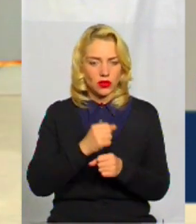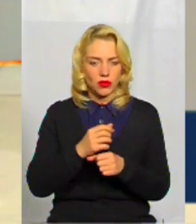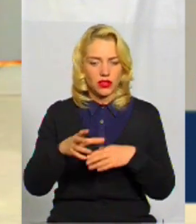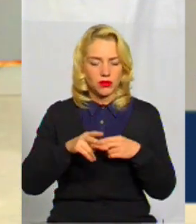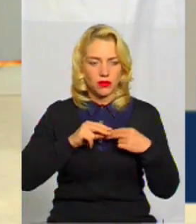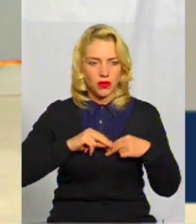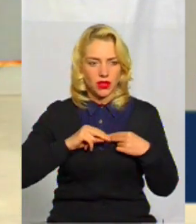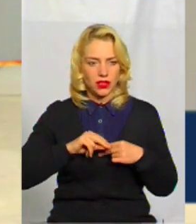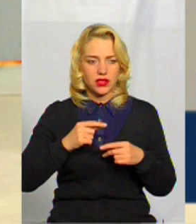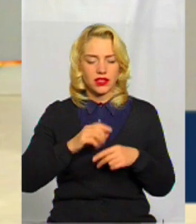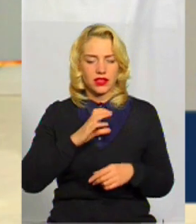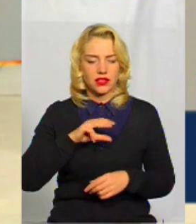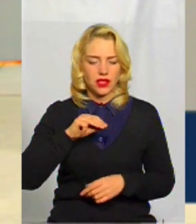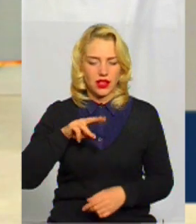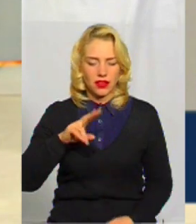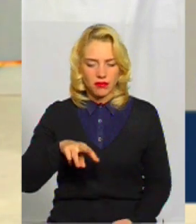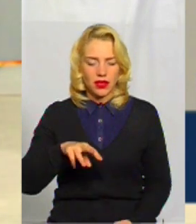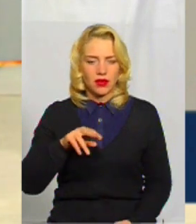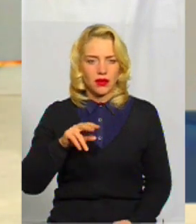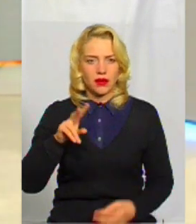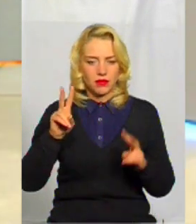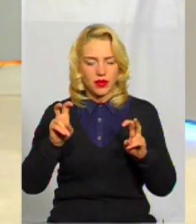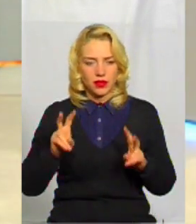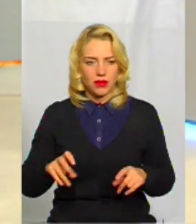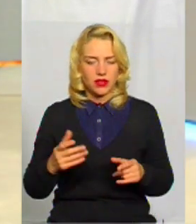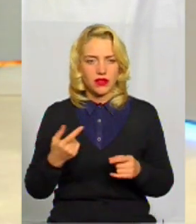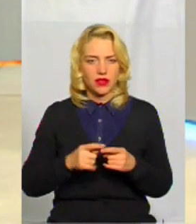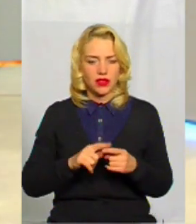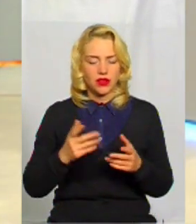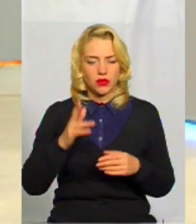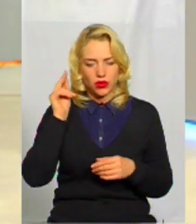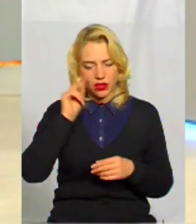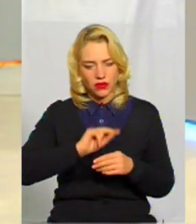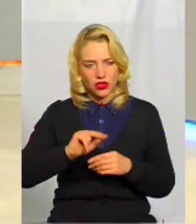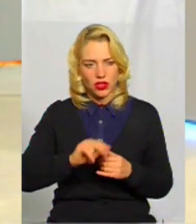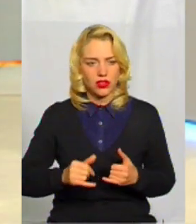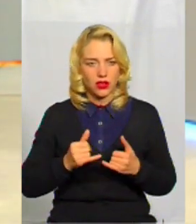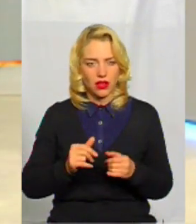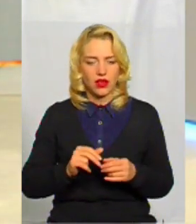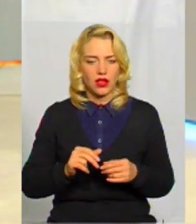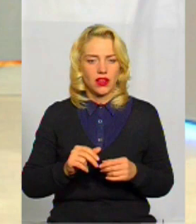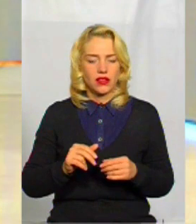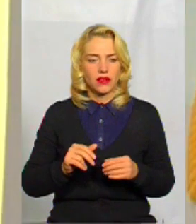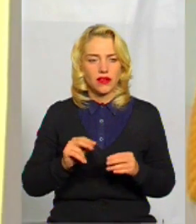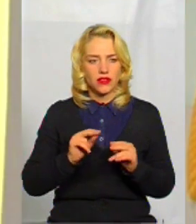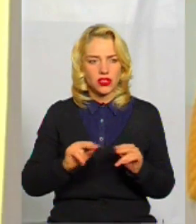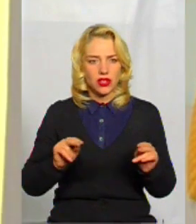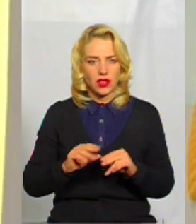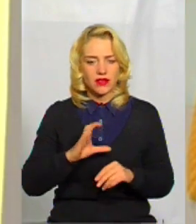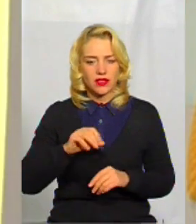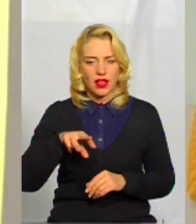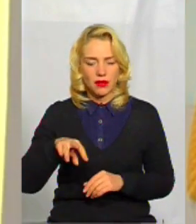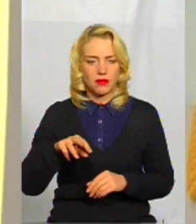співпраці з вчителями STEM-предметів і оці гендерно-чутливі підходи до навчання. Саме для вчителів STEM-предметів. А якщо ви кажете, що,